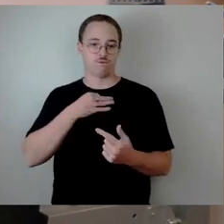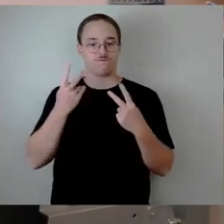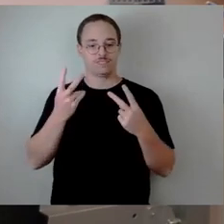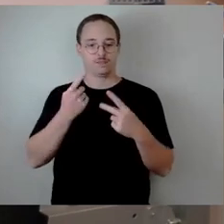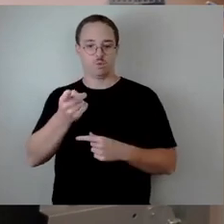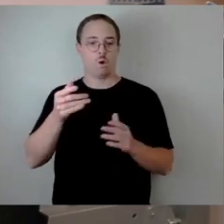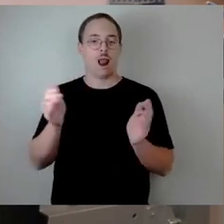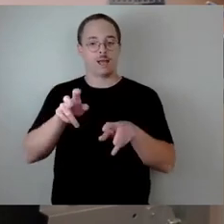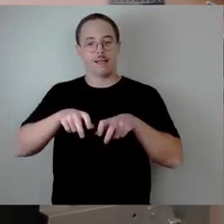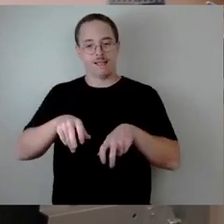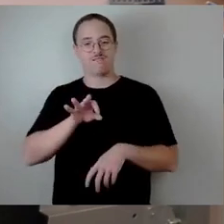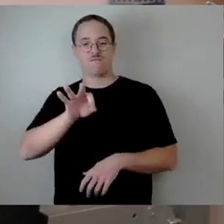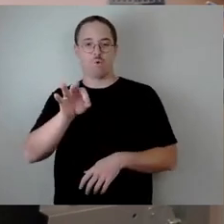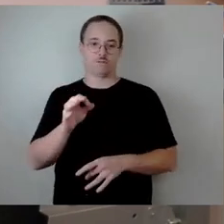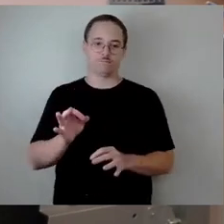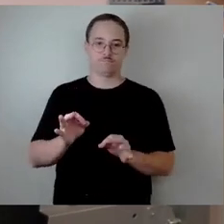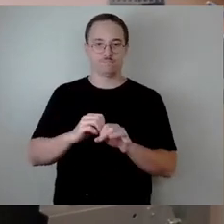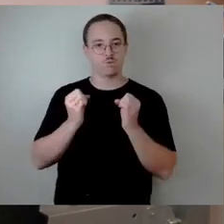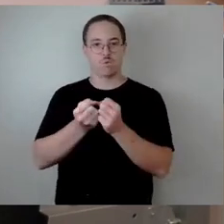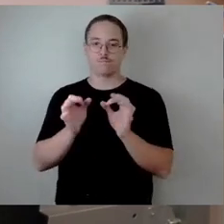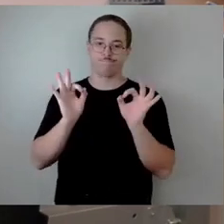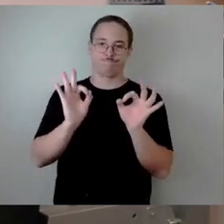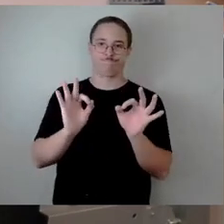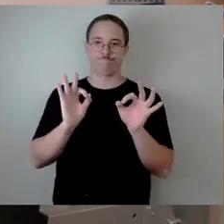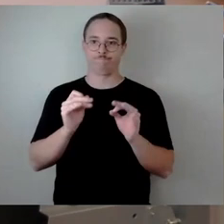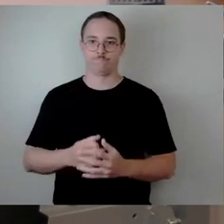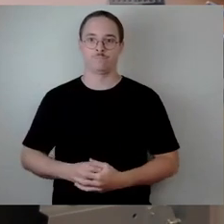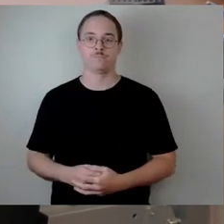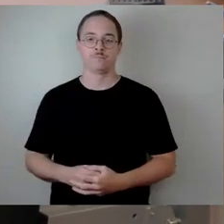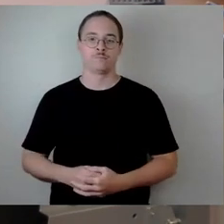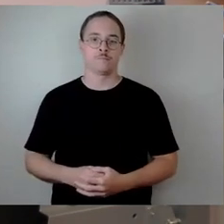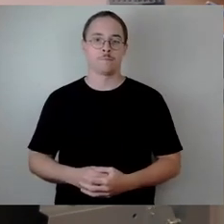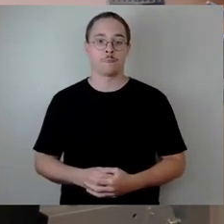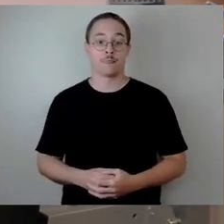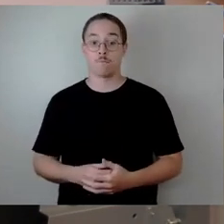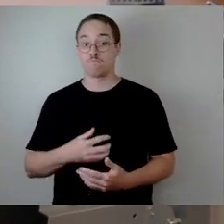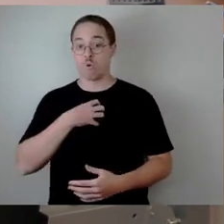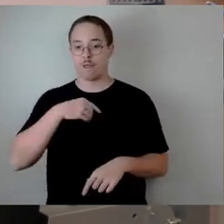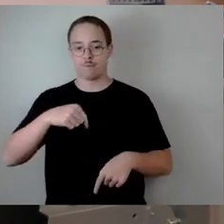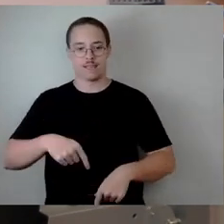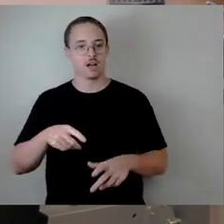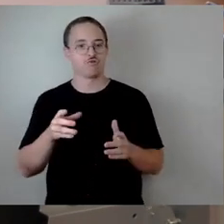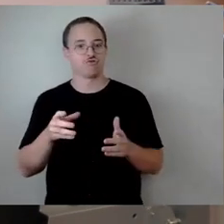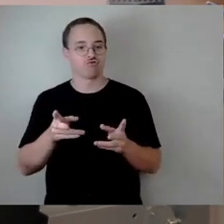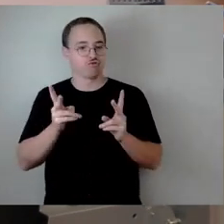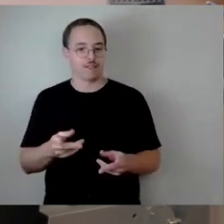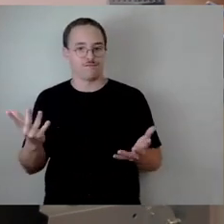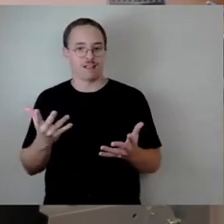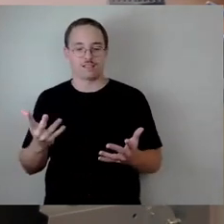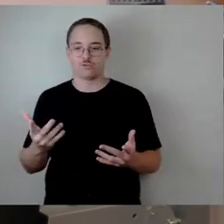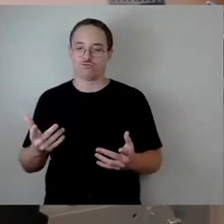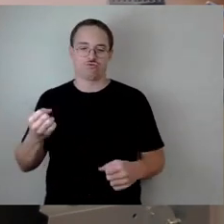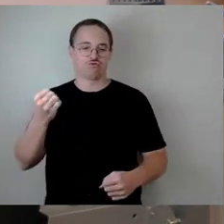geht. Nun haben wir aber eben in unserer Stadt das Problem, dass wir ständig Flächenkonkurrenzen haben.